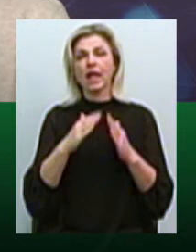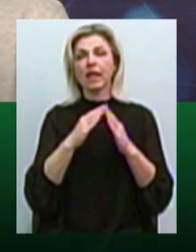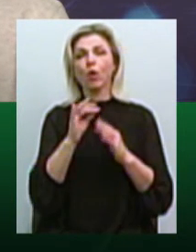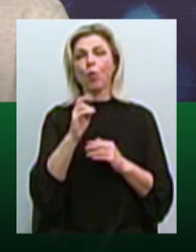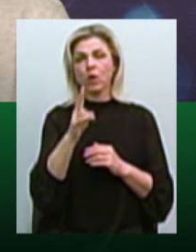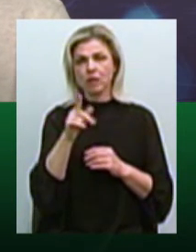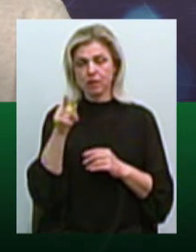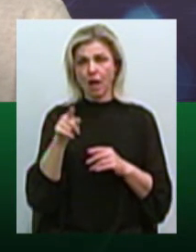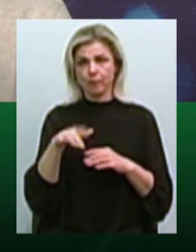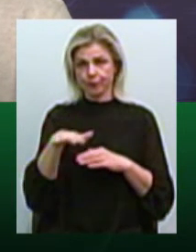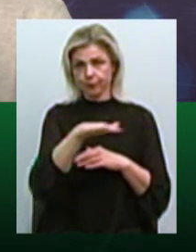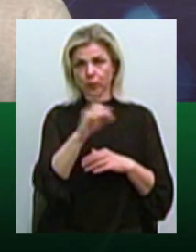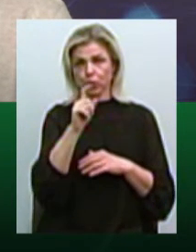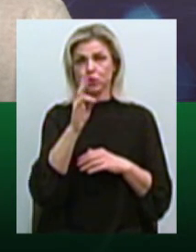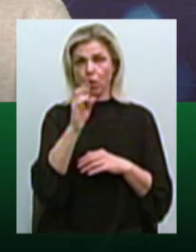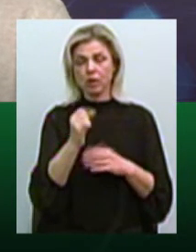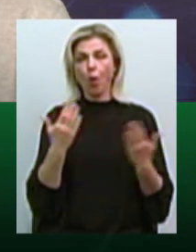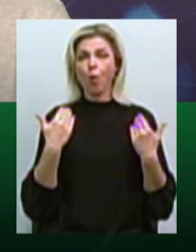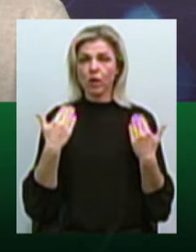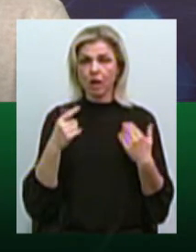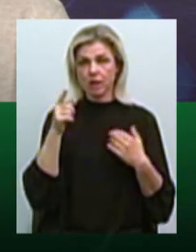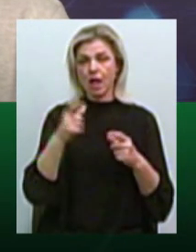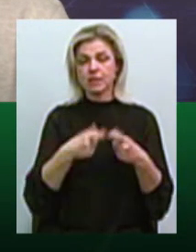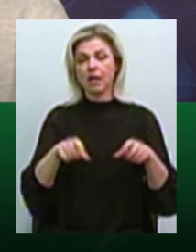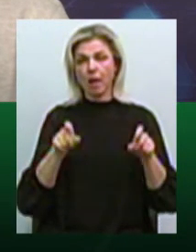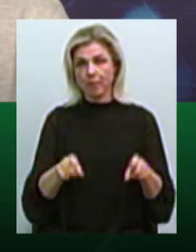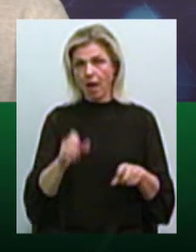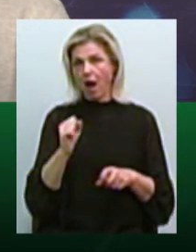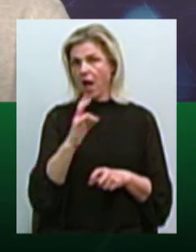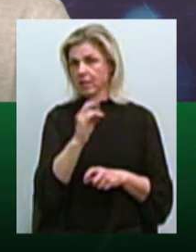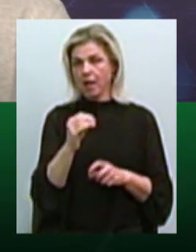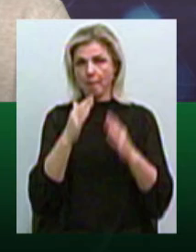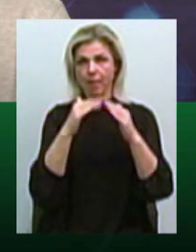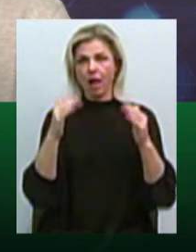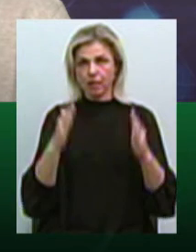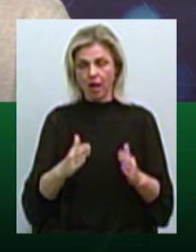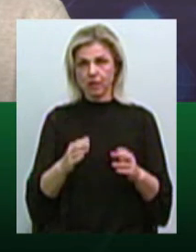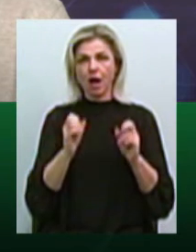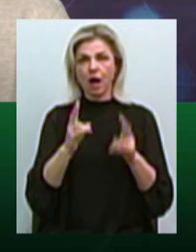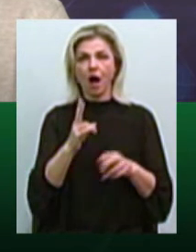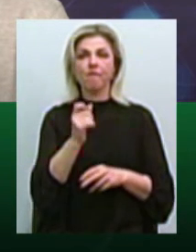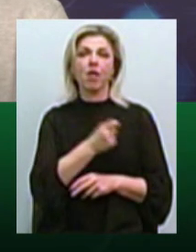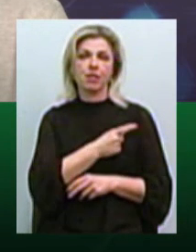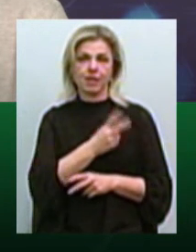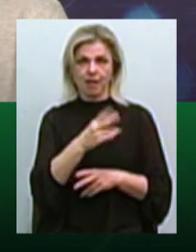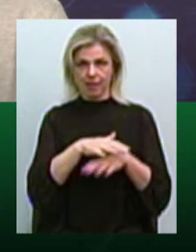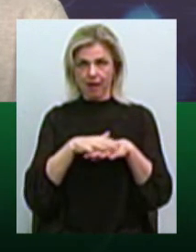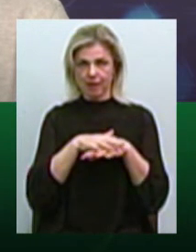отдыха. Должны там скамеечки, беседки. Но не палатки, вот это такое, как в Одессе на рынке.